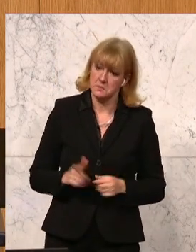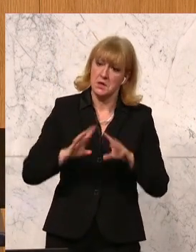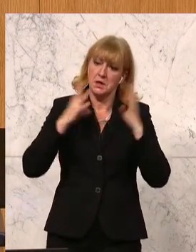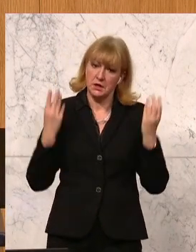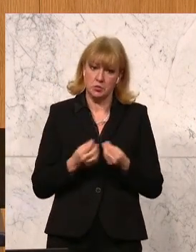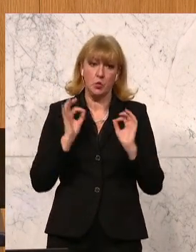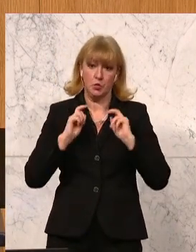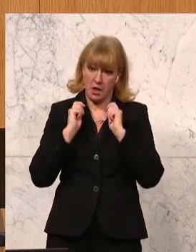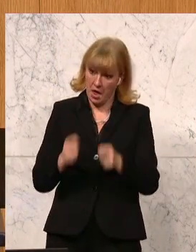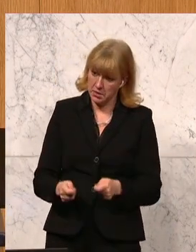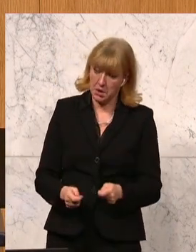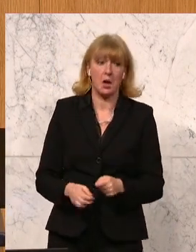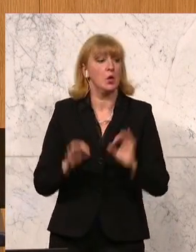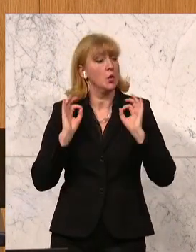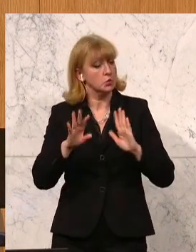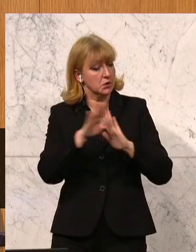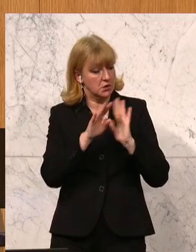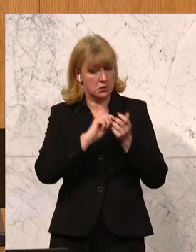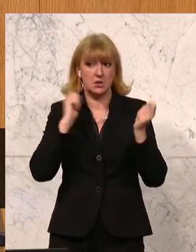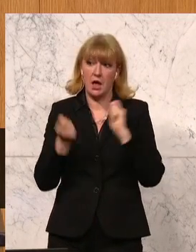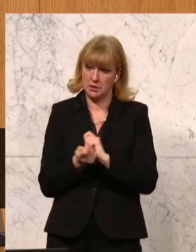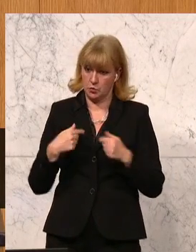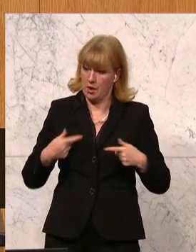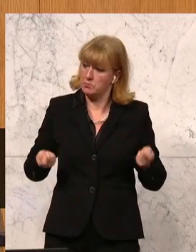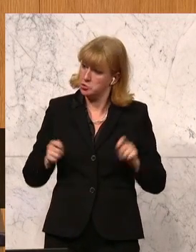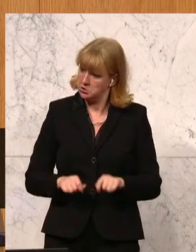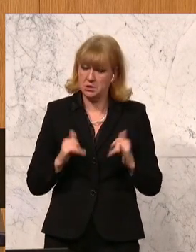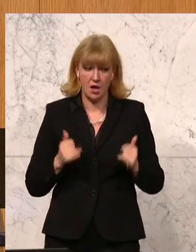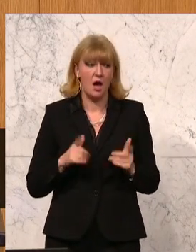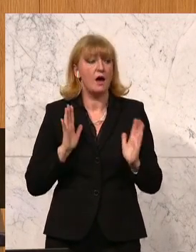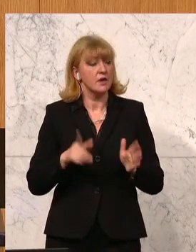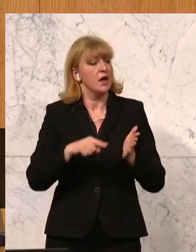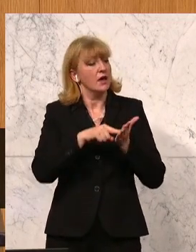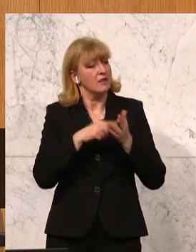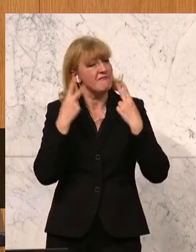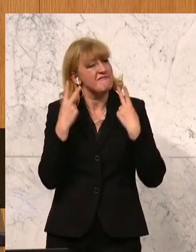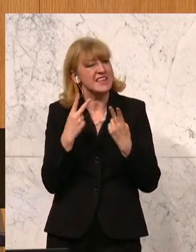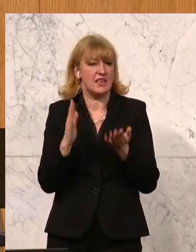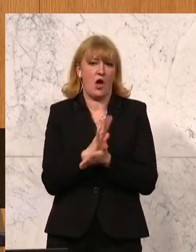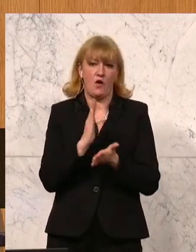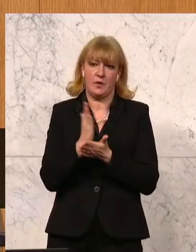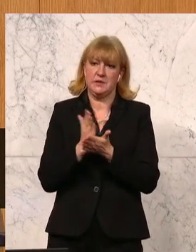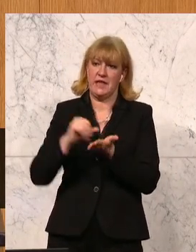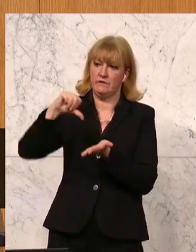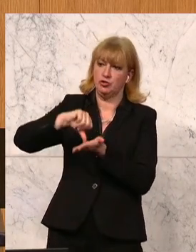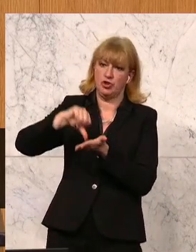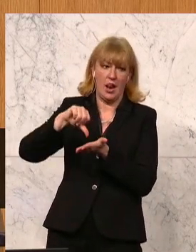guter Antrag, eine gute Gesetzesänderung, die wir hier beschließen und eine Kernaufgabe und wichtige Aufgabe, die die Servicestelle